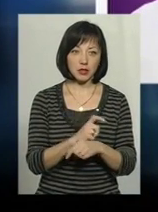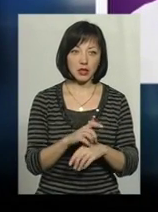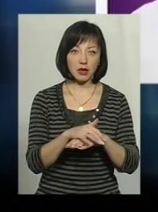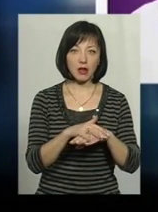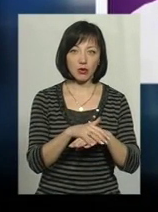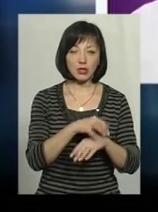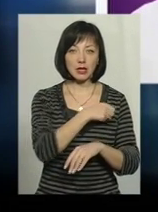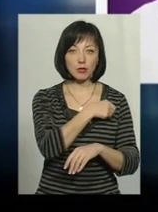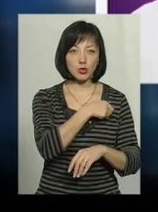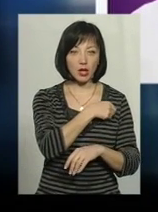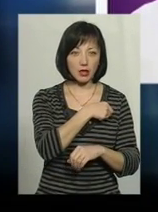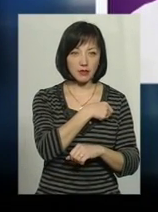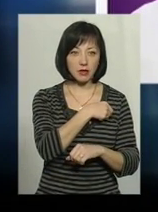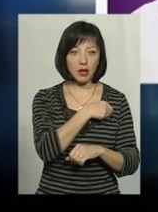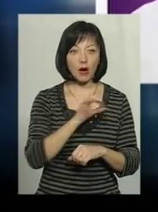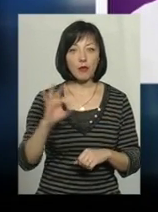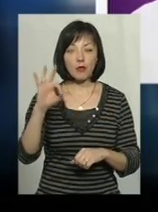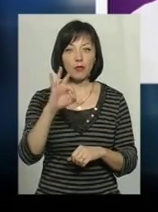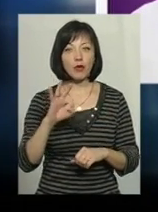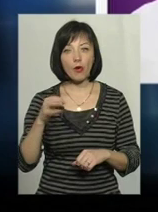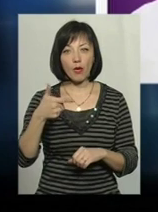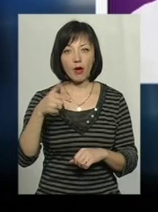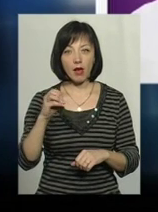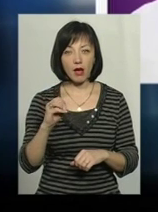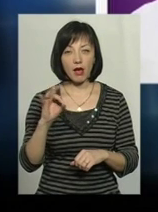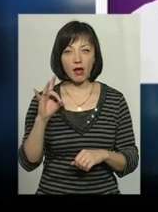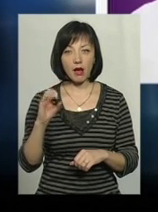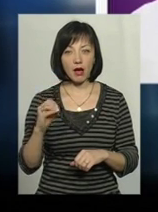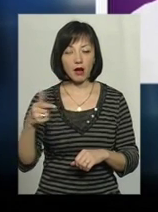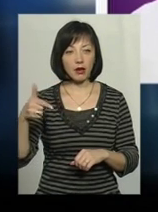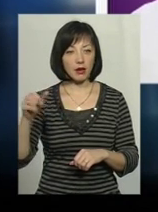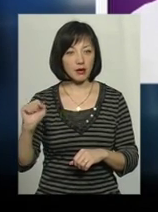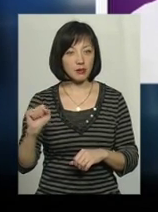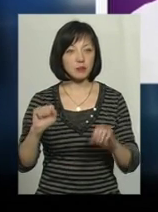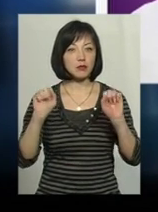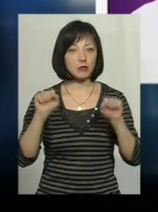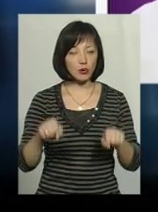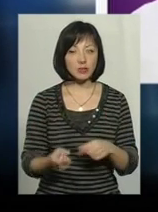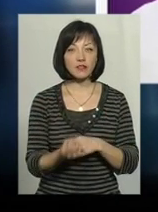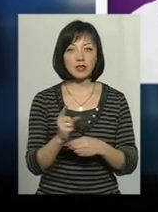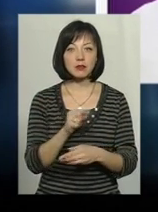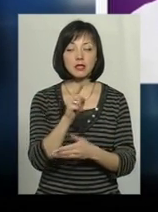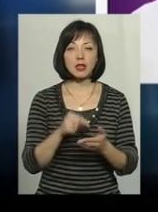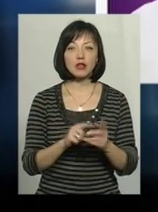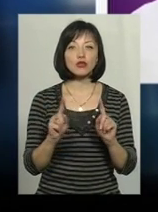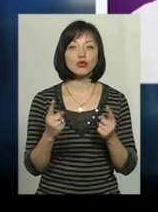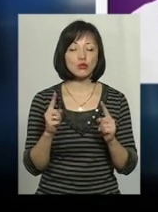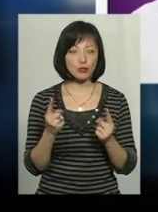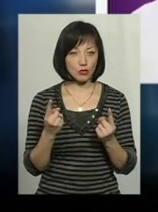народних депутатів. Щодо Олександра Герега, я розумію, що багато в кого може винагнути запитання, чому ми